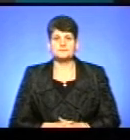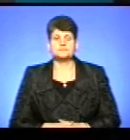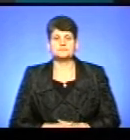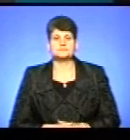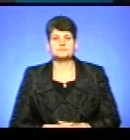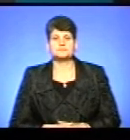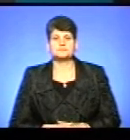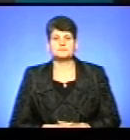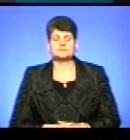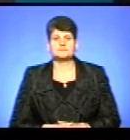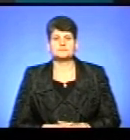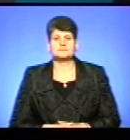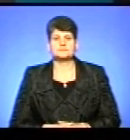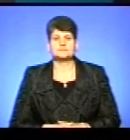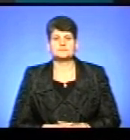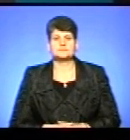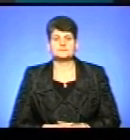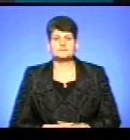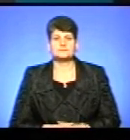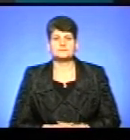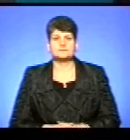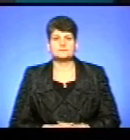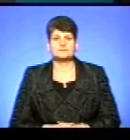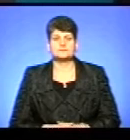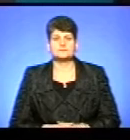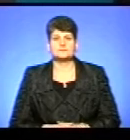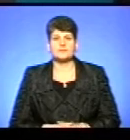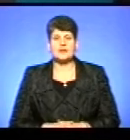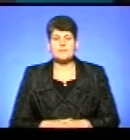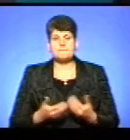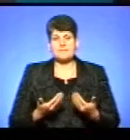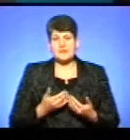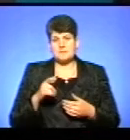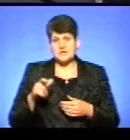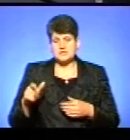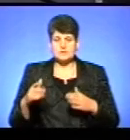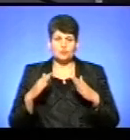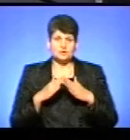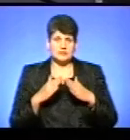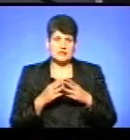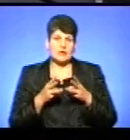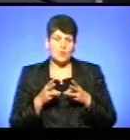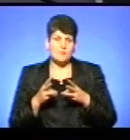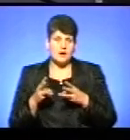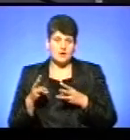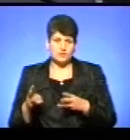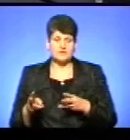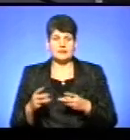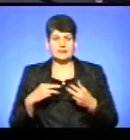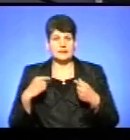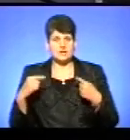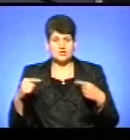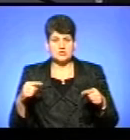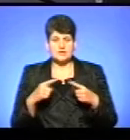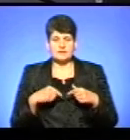запитання. І також хочу, щоб ви ще нам розповіли, мешканці будинків, які опалюватимуться на альтернативних